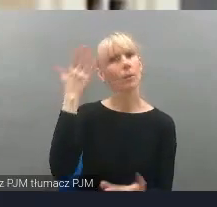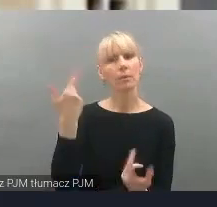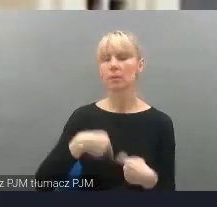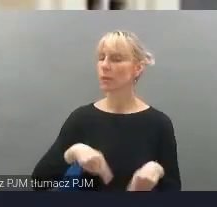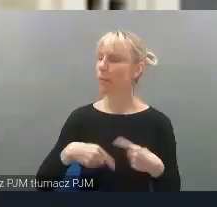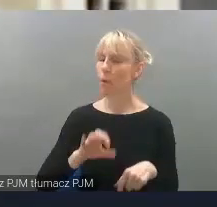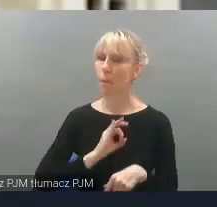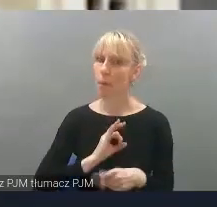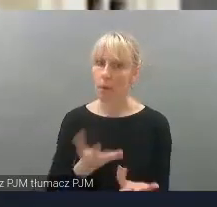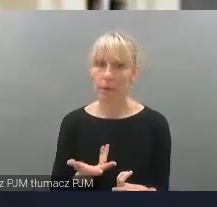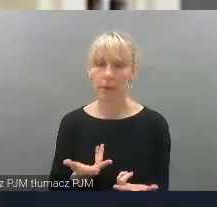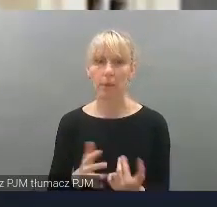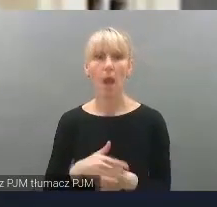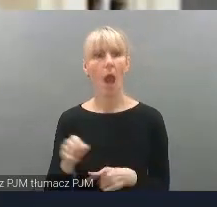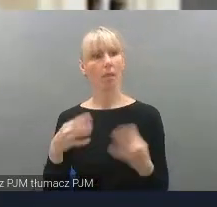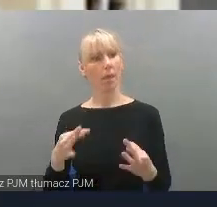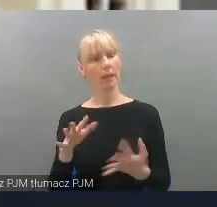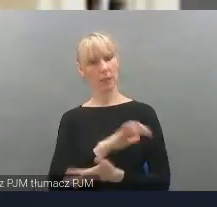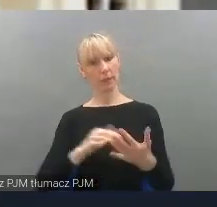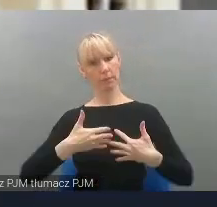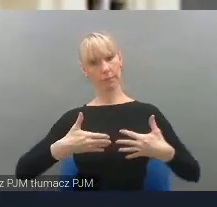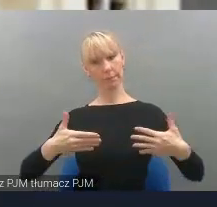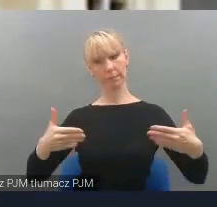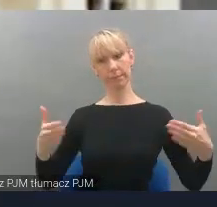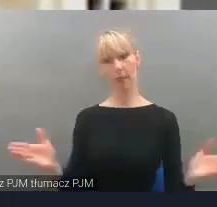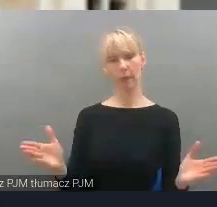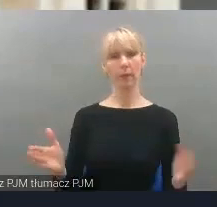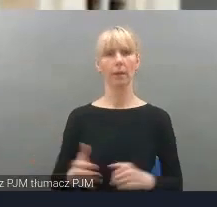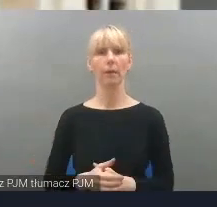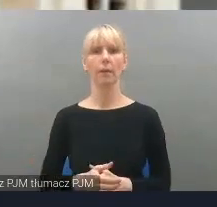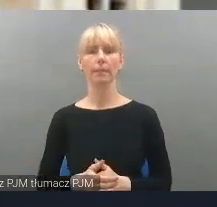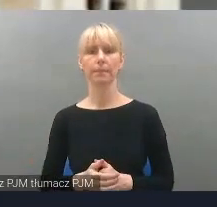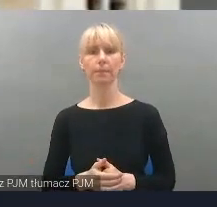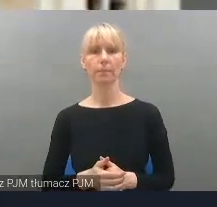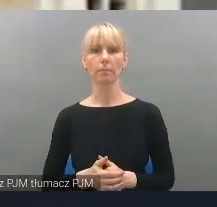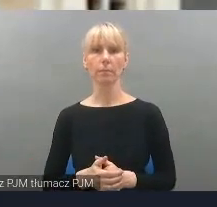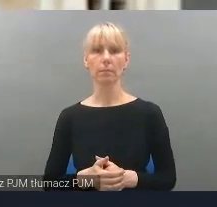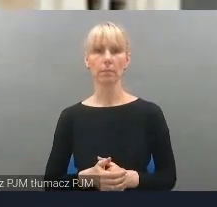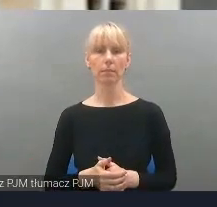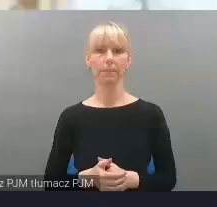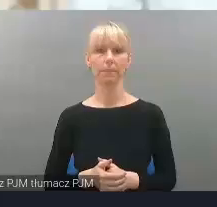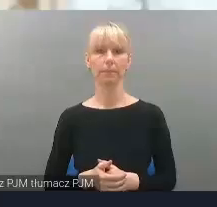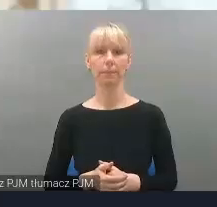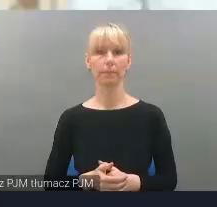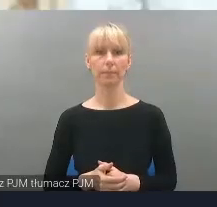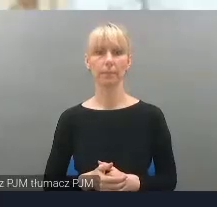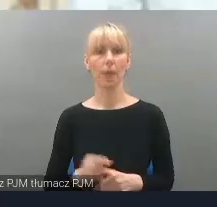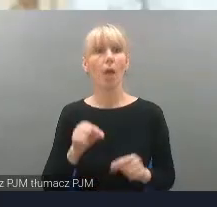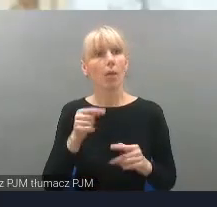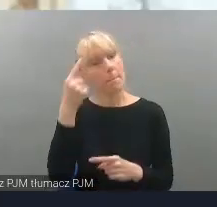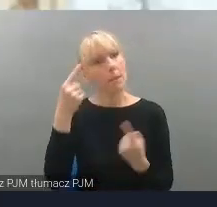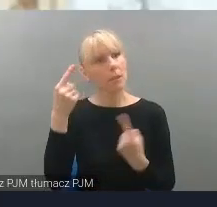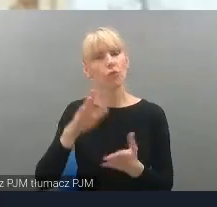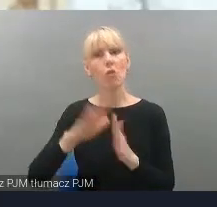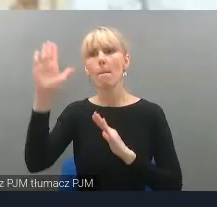otwieramy świat dla ludzi, którzy ten świat mieli przymknięty, że ten świat był dla nich niedostępny. Więc myślę, że to jest poznawanie tego